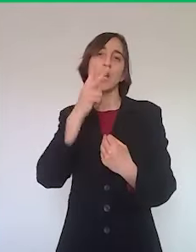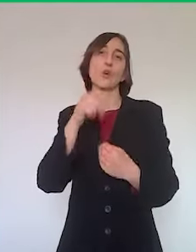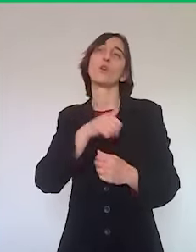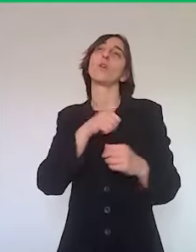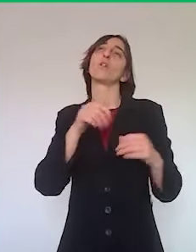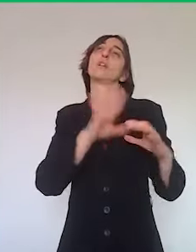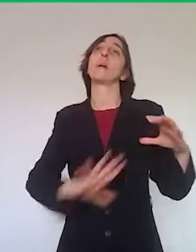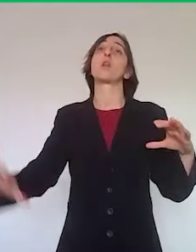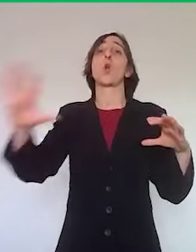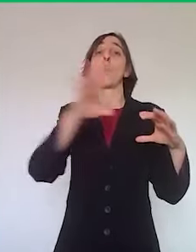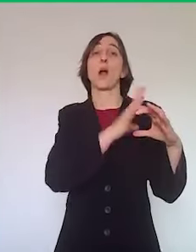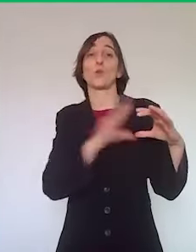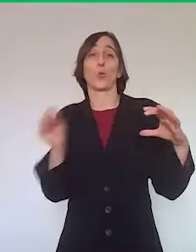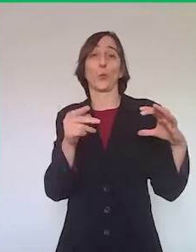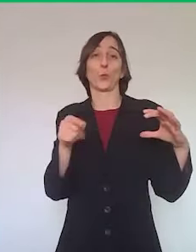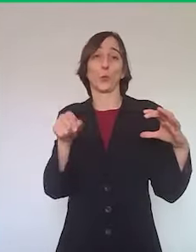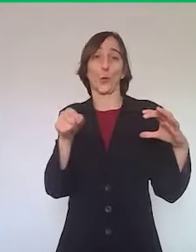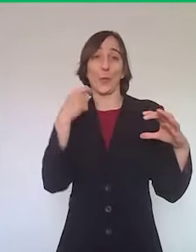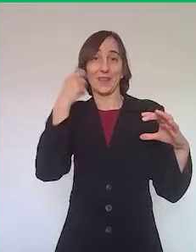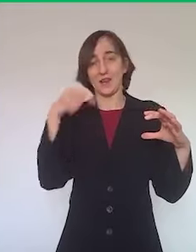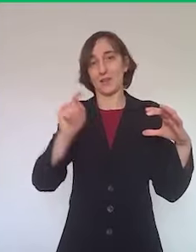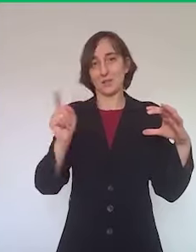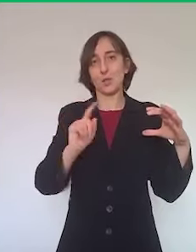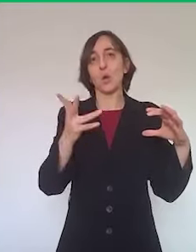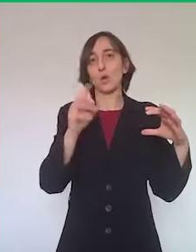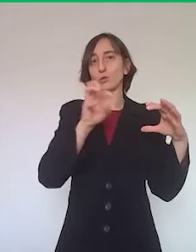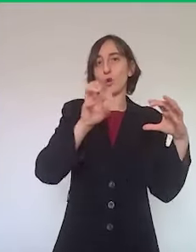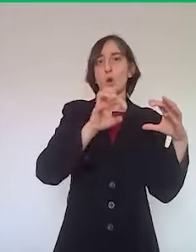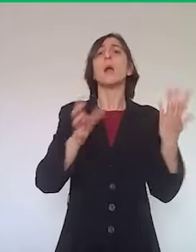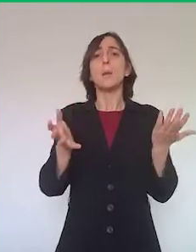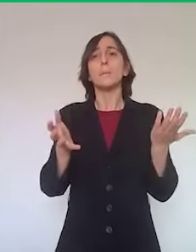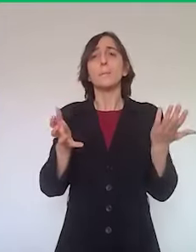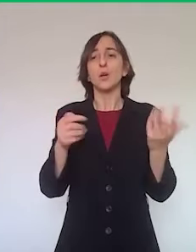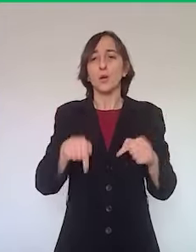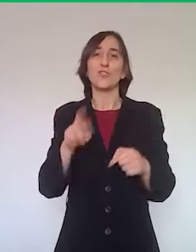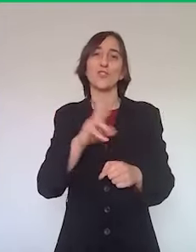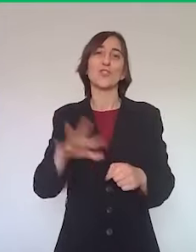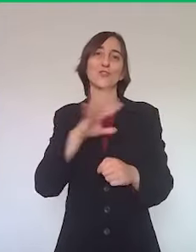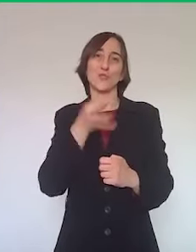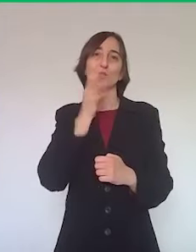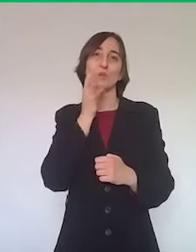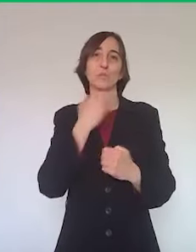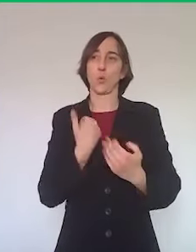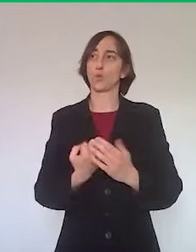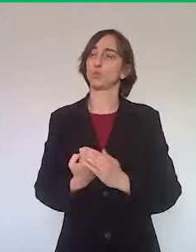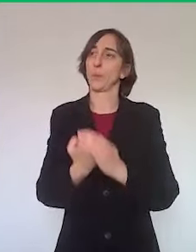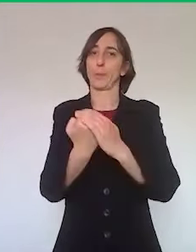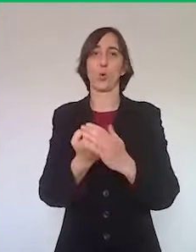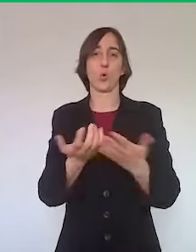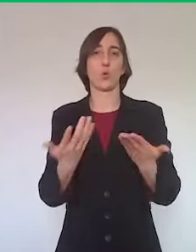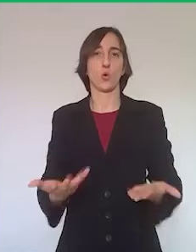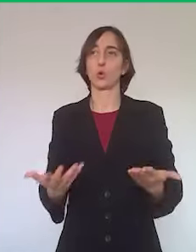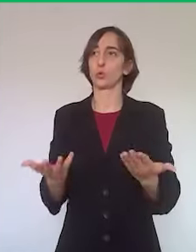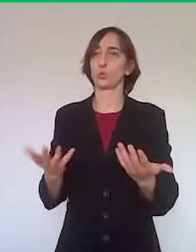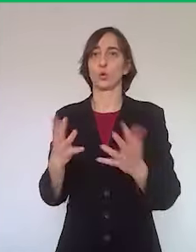evocano più in generale il modo in cui la regione può essere in campo tra gli altri per dare una mano al sistema delle imprese e all